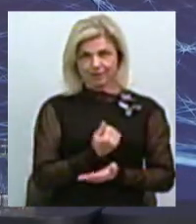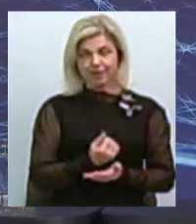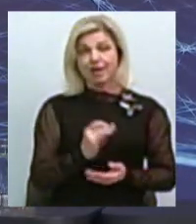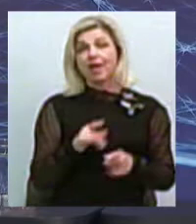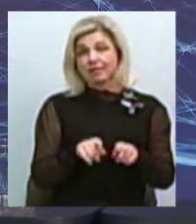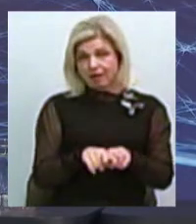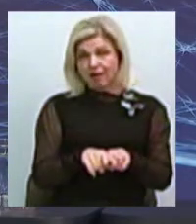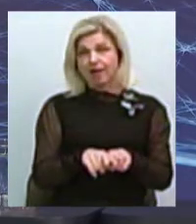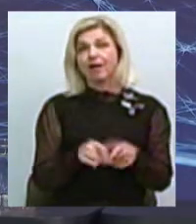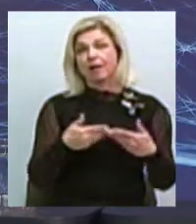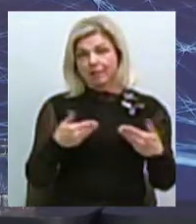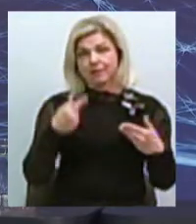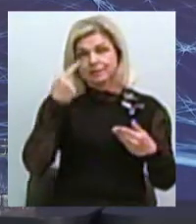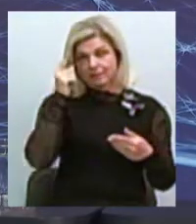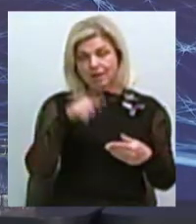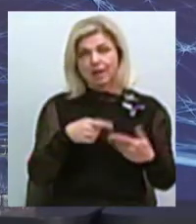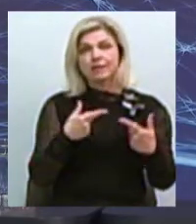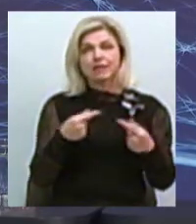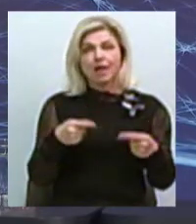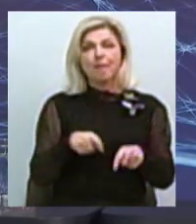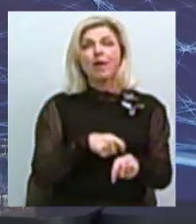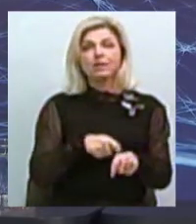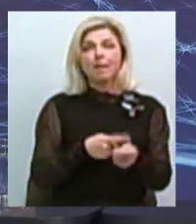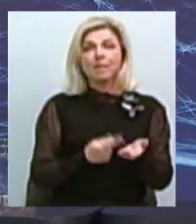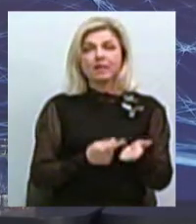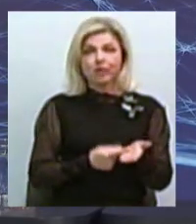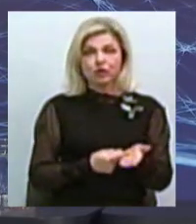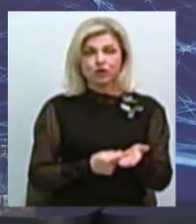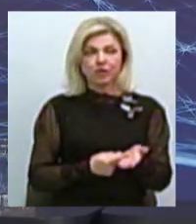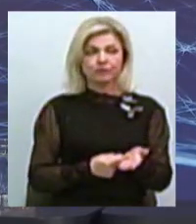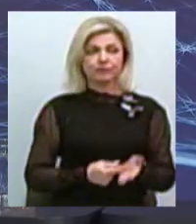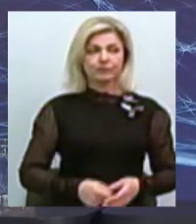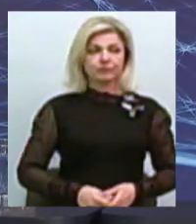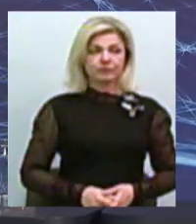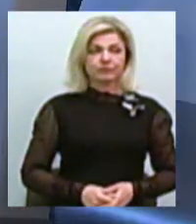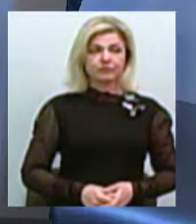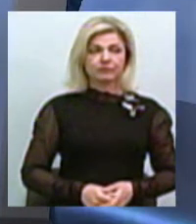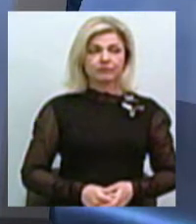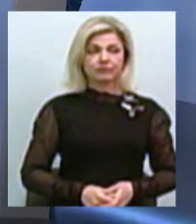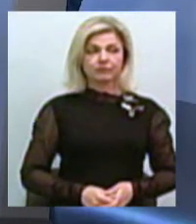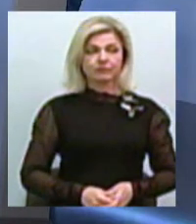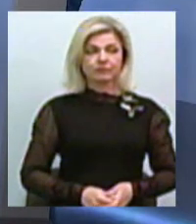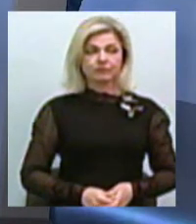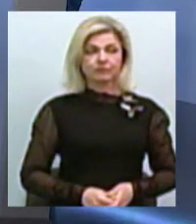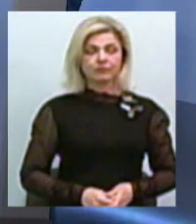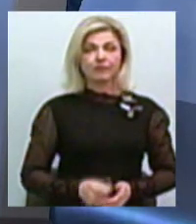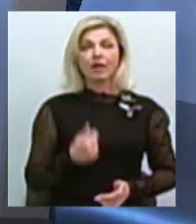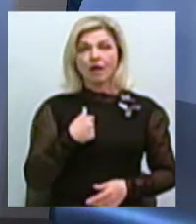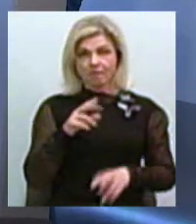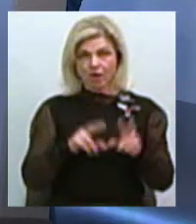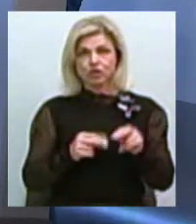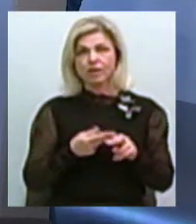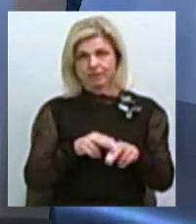випадку ми знаємо матеріальне підтвердження цьому факту. Я вважаю, що все ж таки це